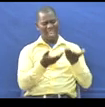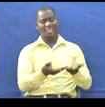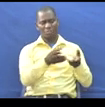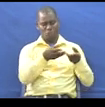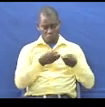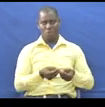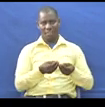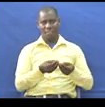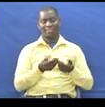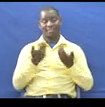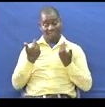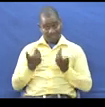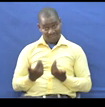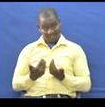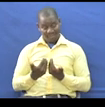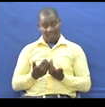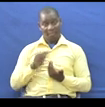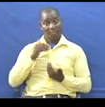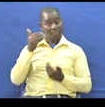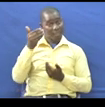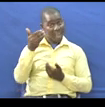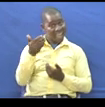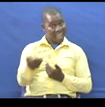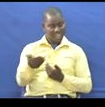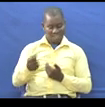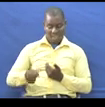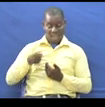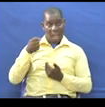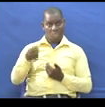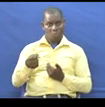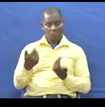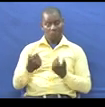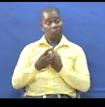Bada Ya Hapo Kuna Atua Nyingine Mboye Inafwata